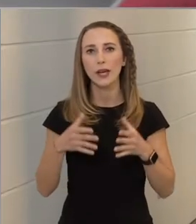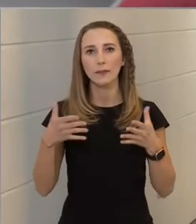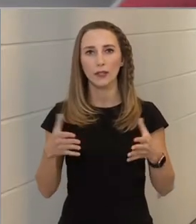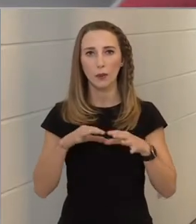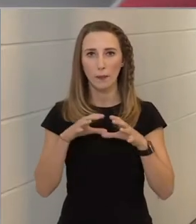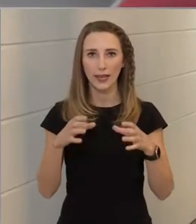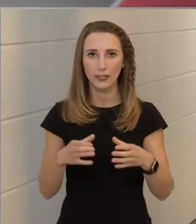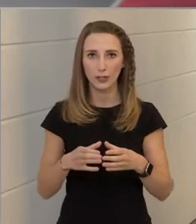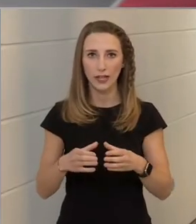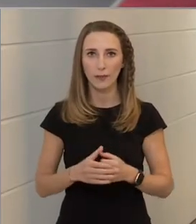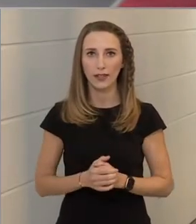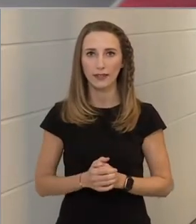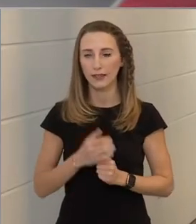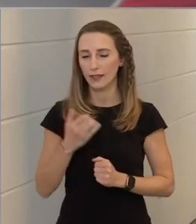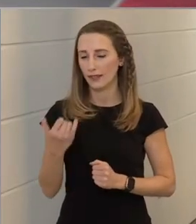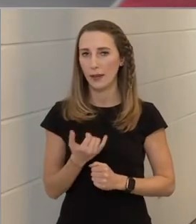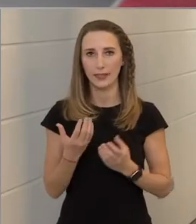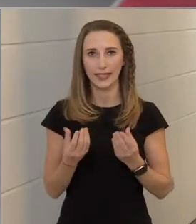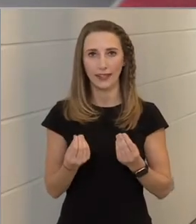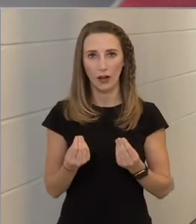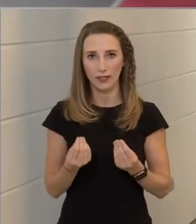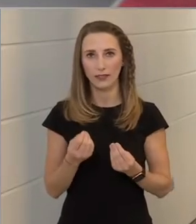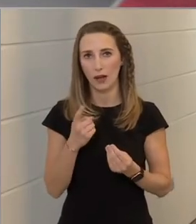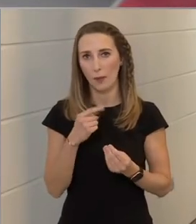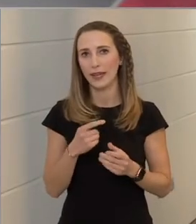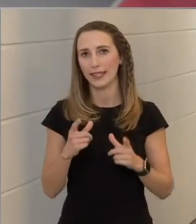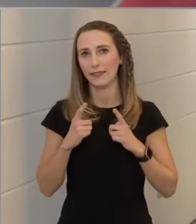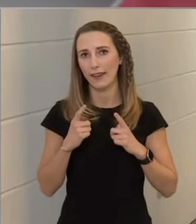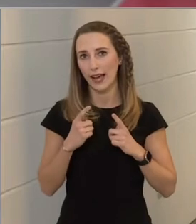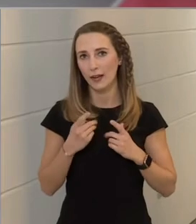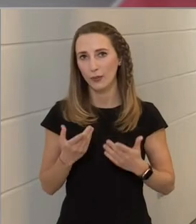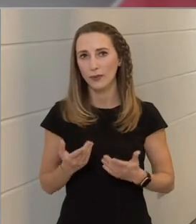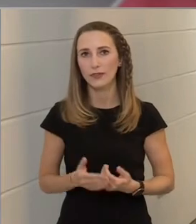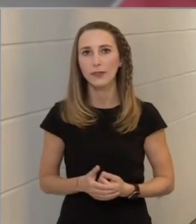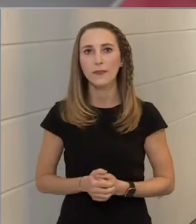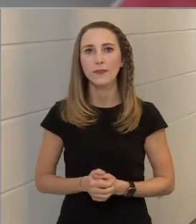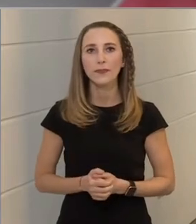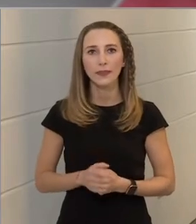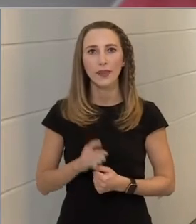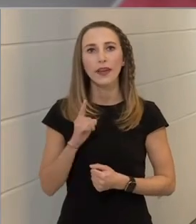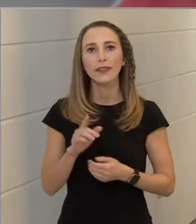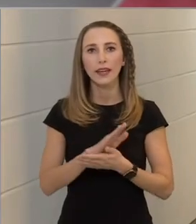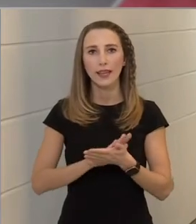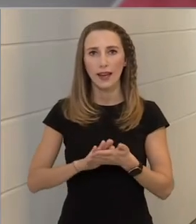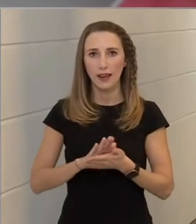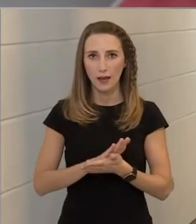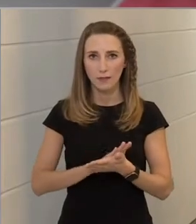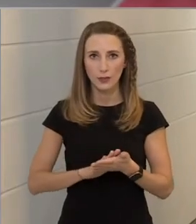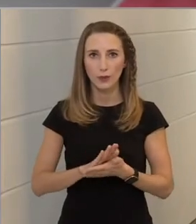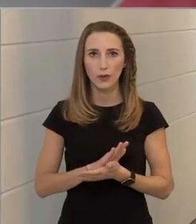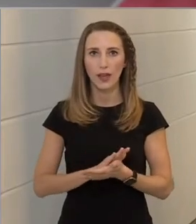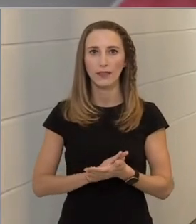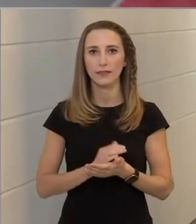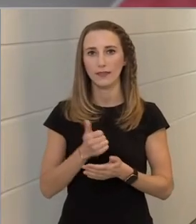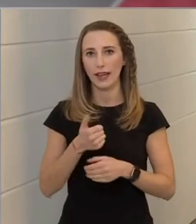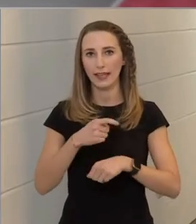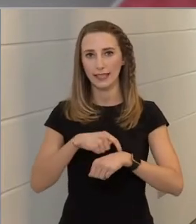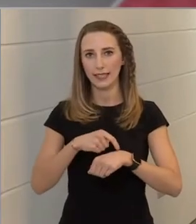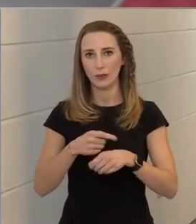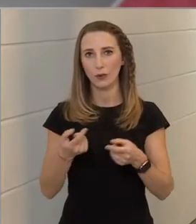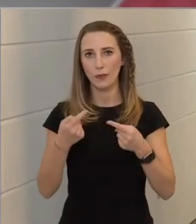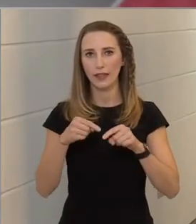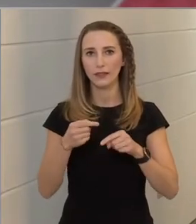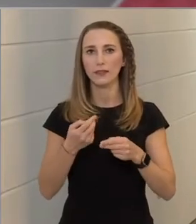mennyiségben, nem mindig annyi, amennyit várunk, de jellemzően egy időben